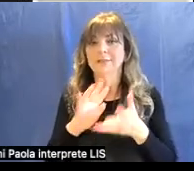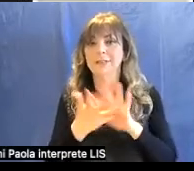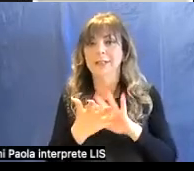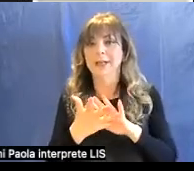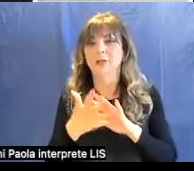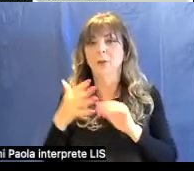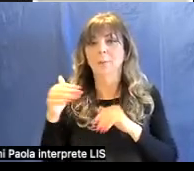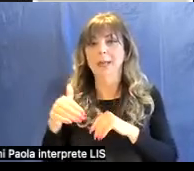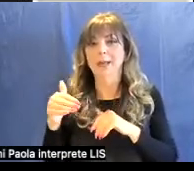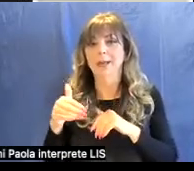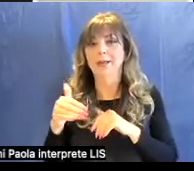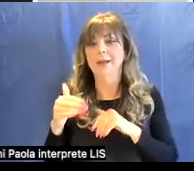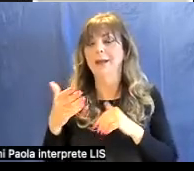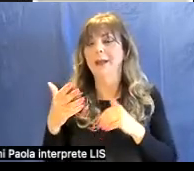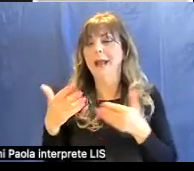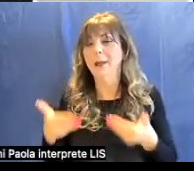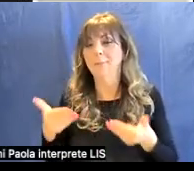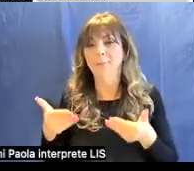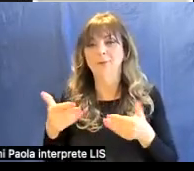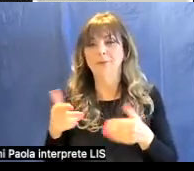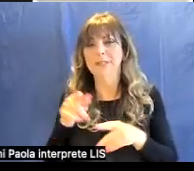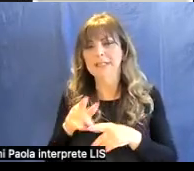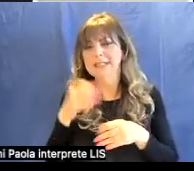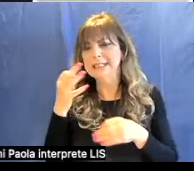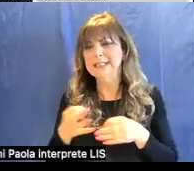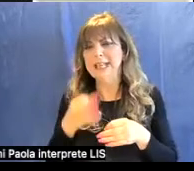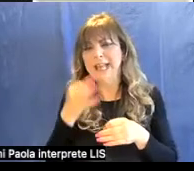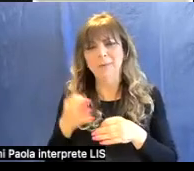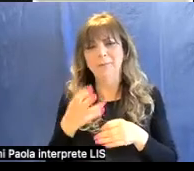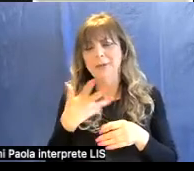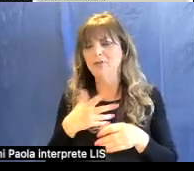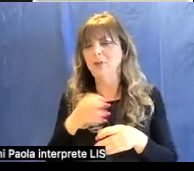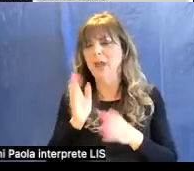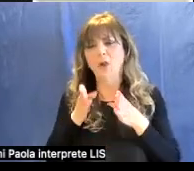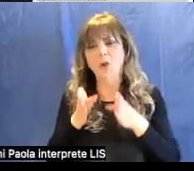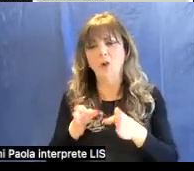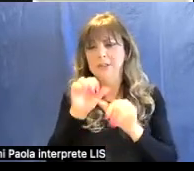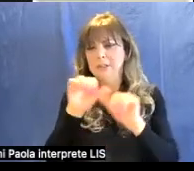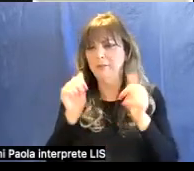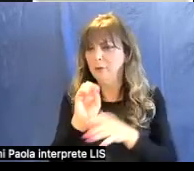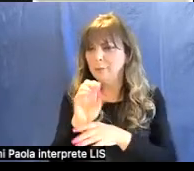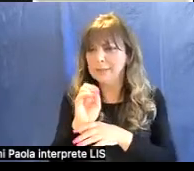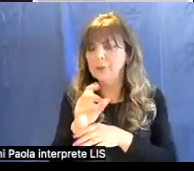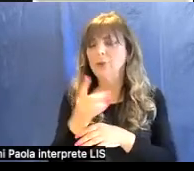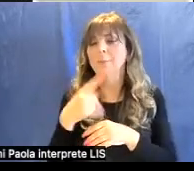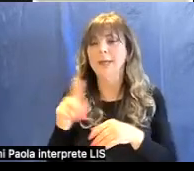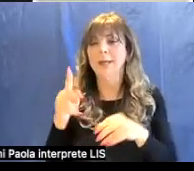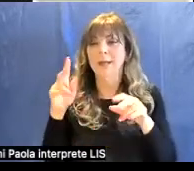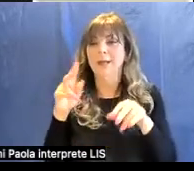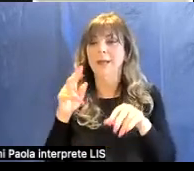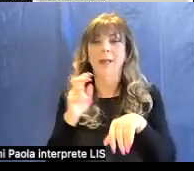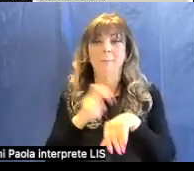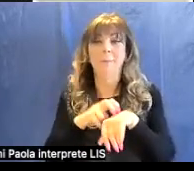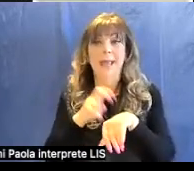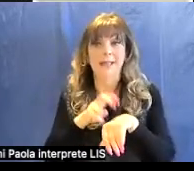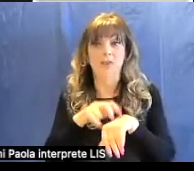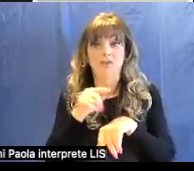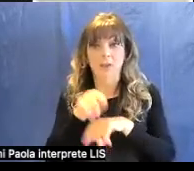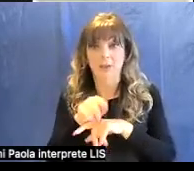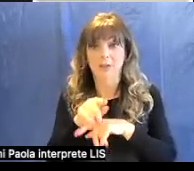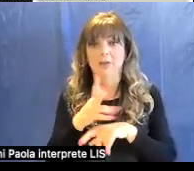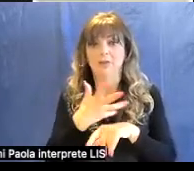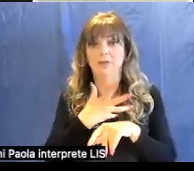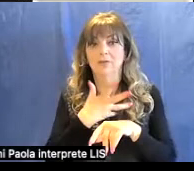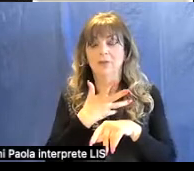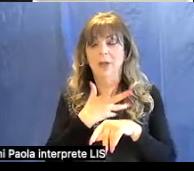vengono fatti quotidianamente master e corsi di formazione in ambito medico quindi ci sono questi due